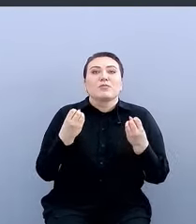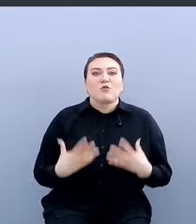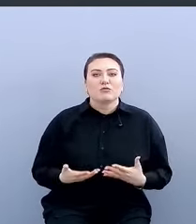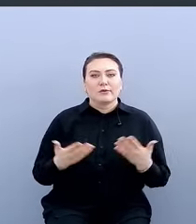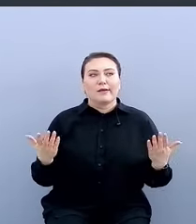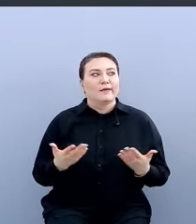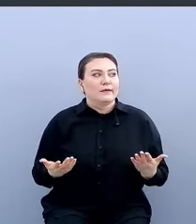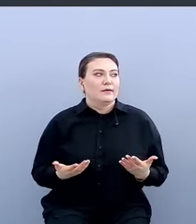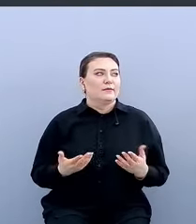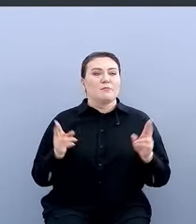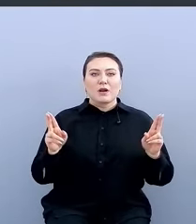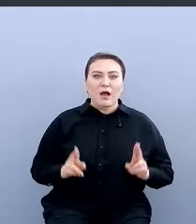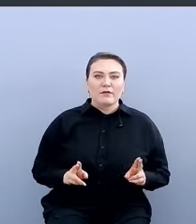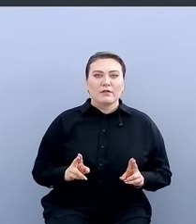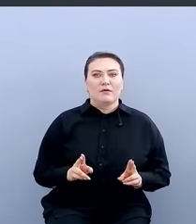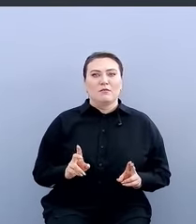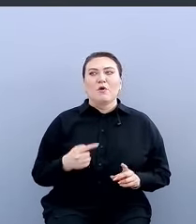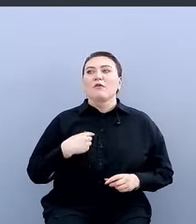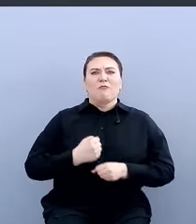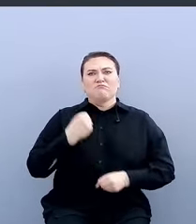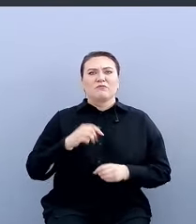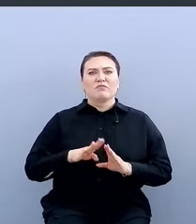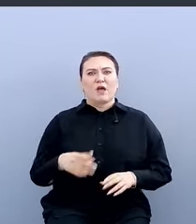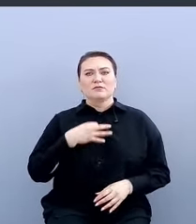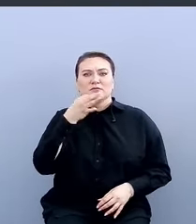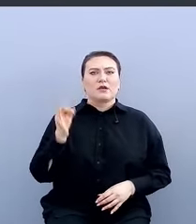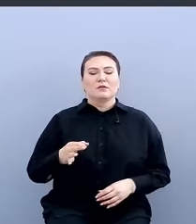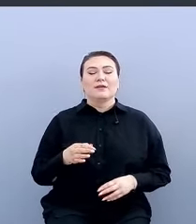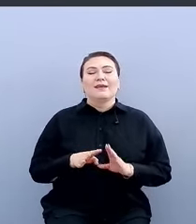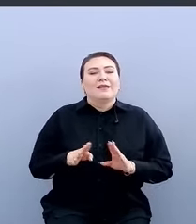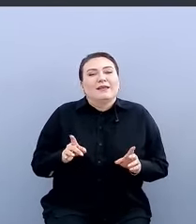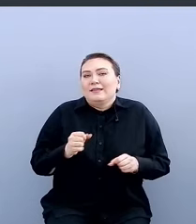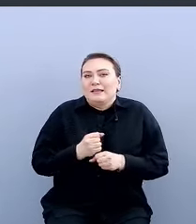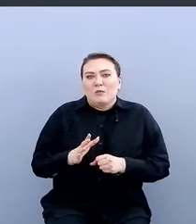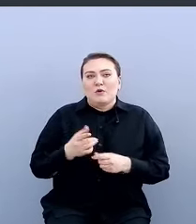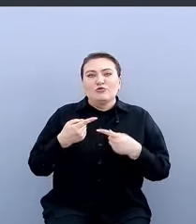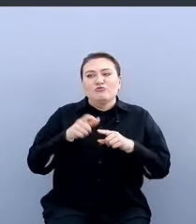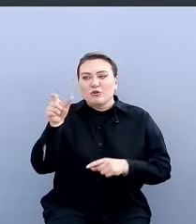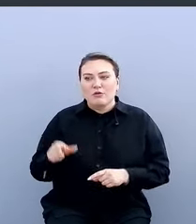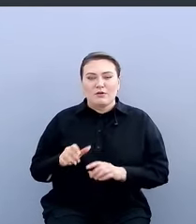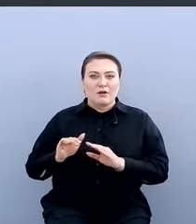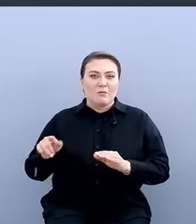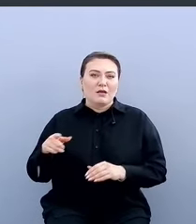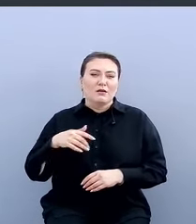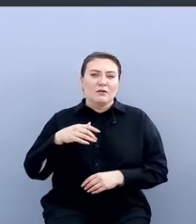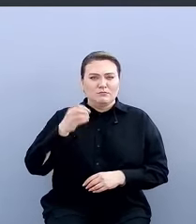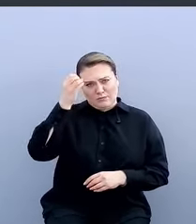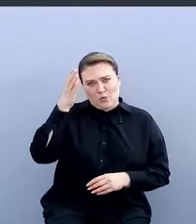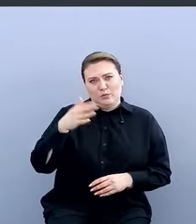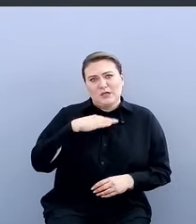какие-то правила, потому что я так сказал, они не работают. Инженеры – это ребята такие достаточно умные,